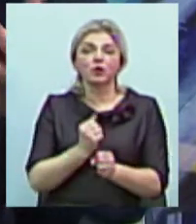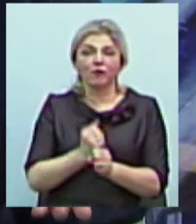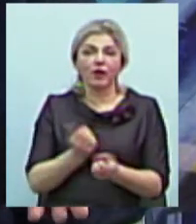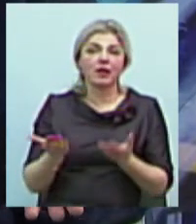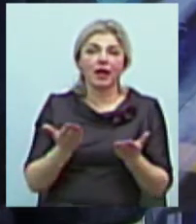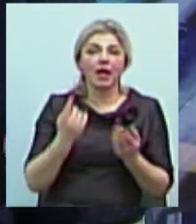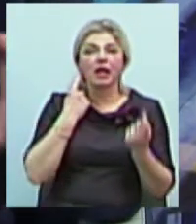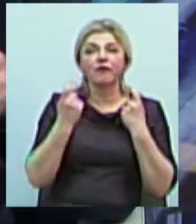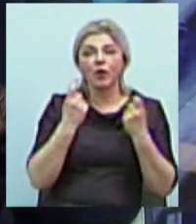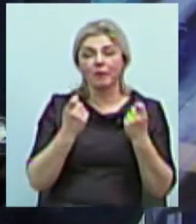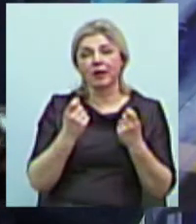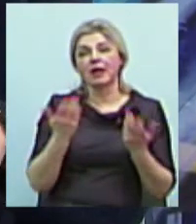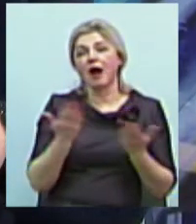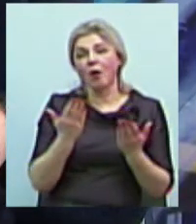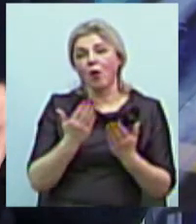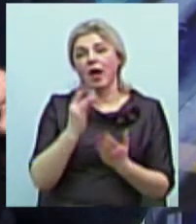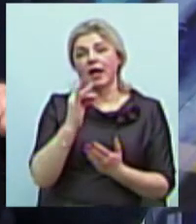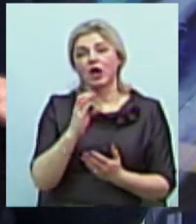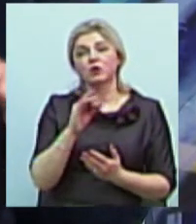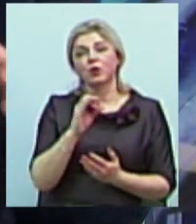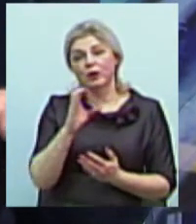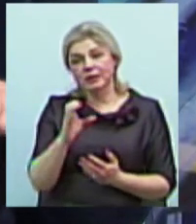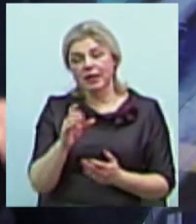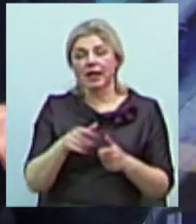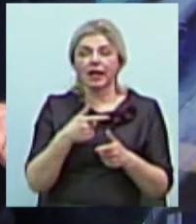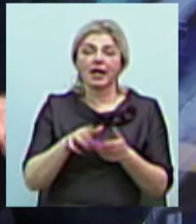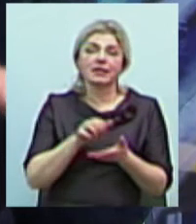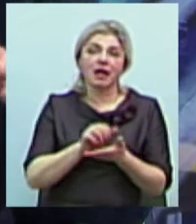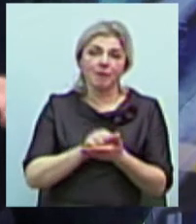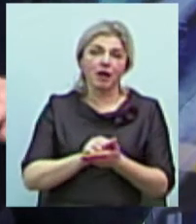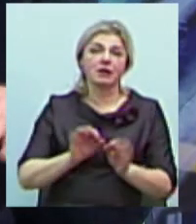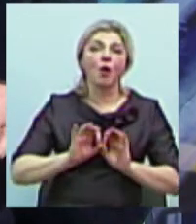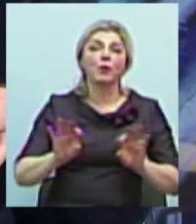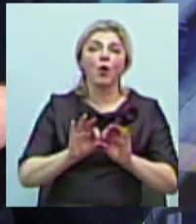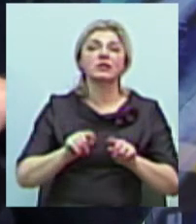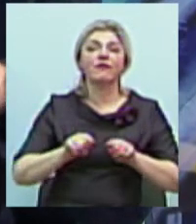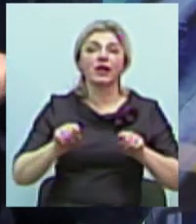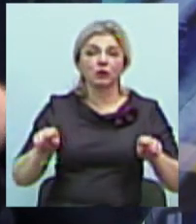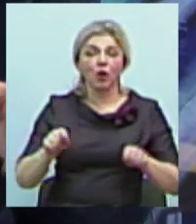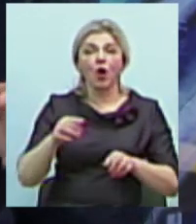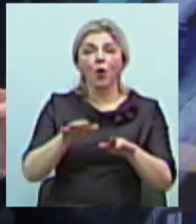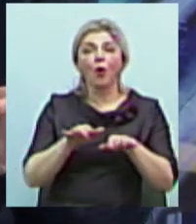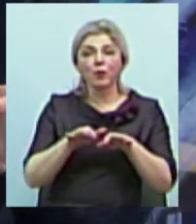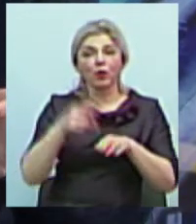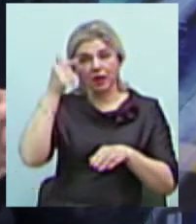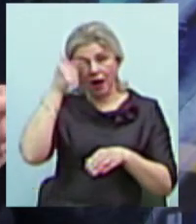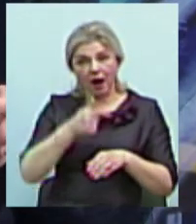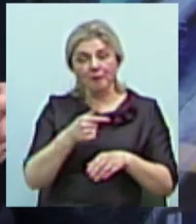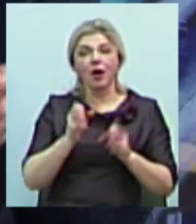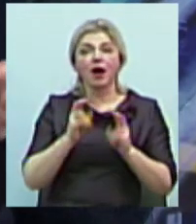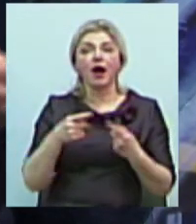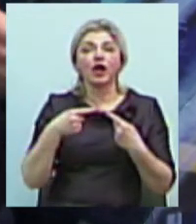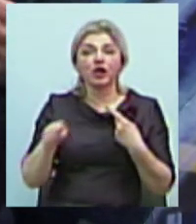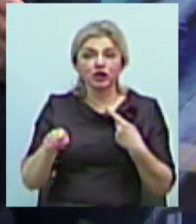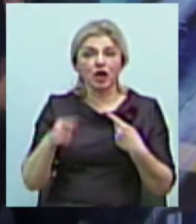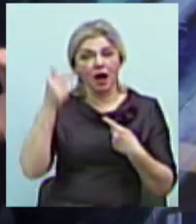може інформаційний ресурс, може якийсь просто займатися просвітою. Тобто, комп'ютерна грамотність, як інша грамотність, це є